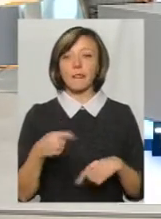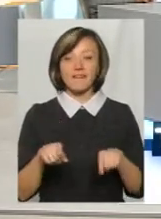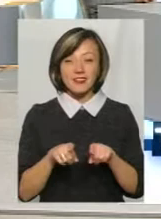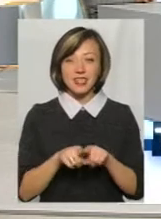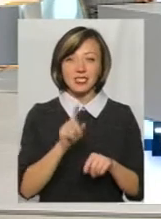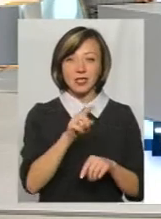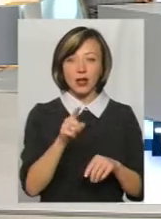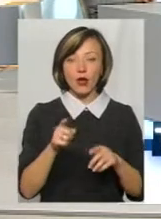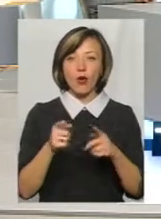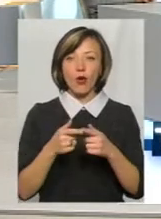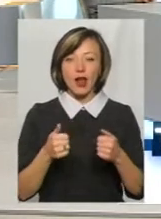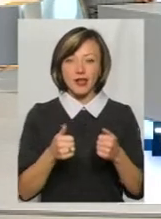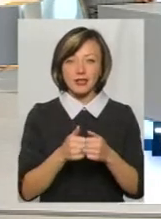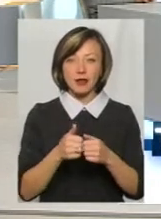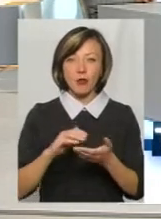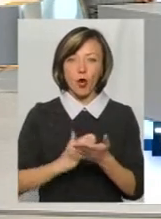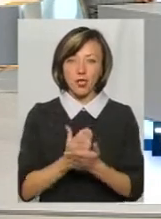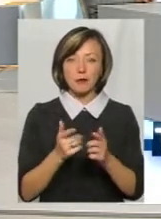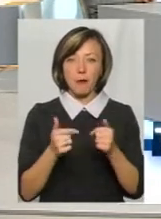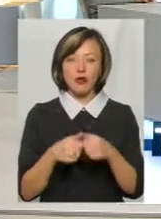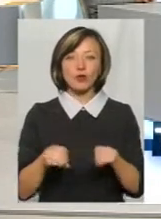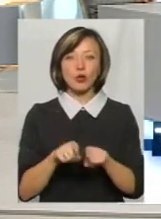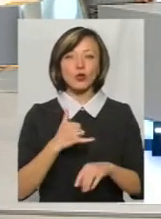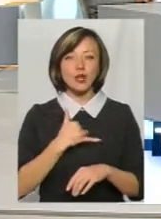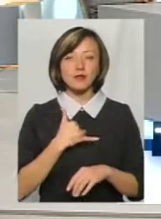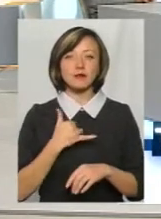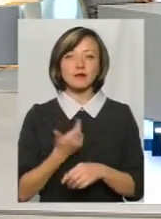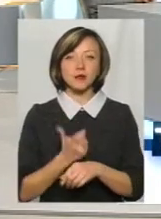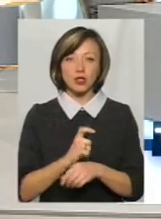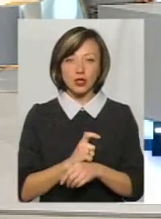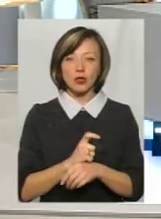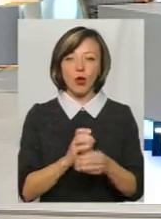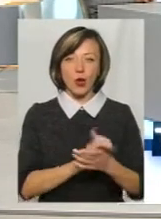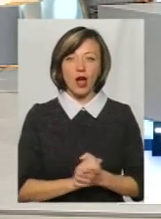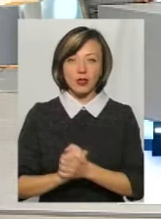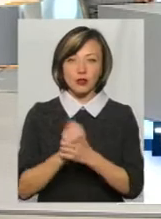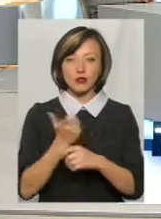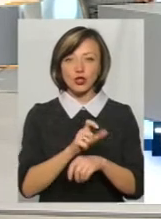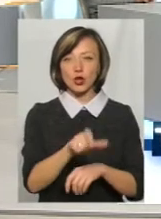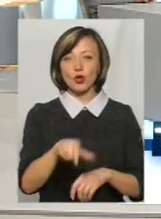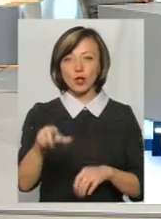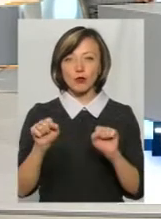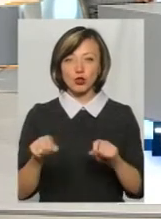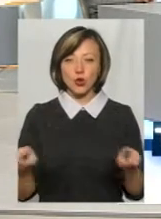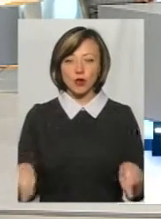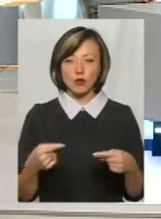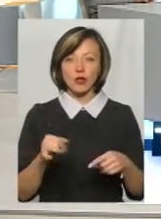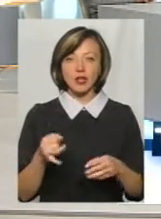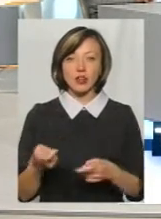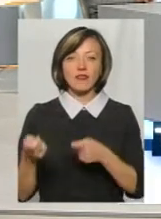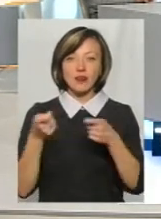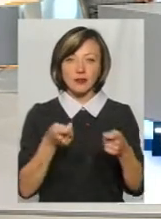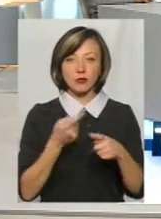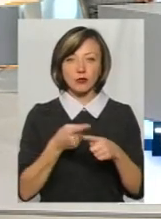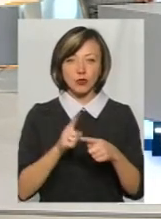організації політичні партії в нас все рівно більш організовані, і вони більше людей можуть зорганізувати і вивести.